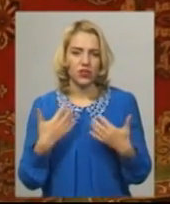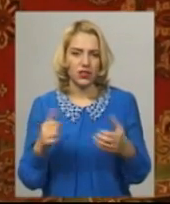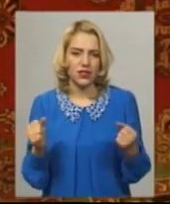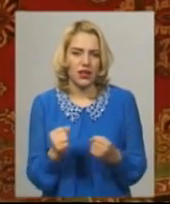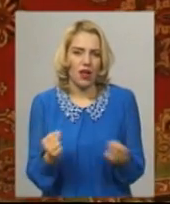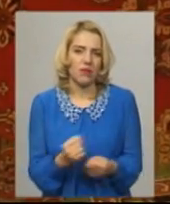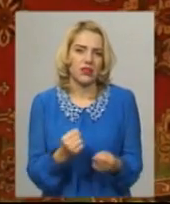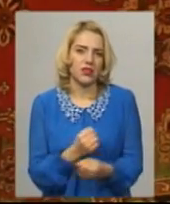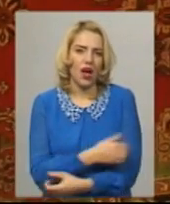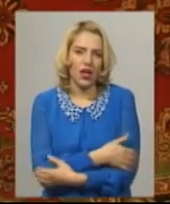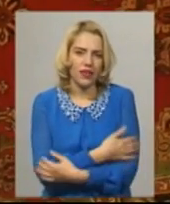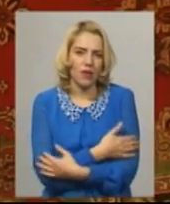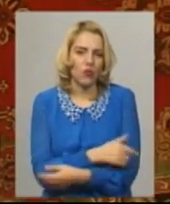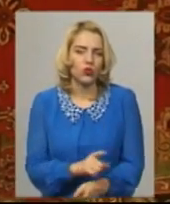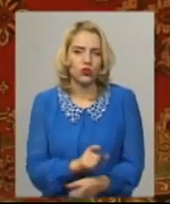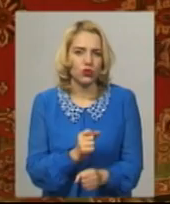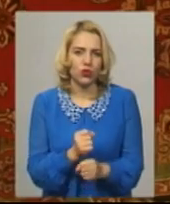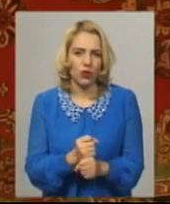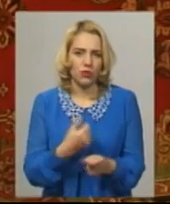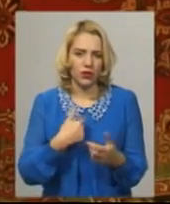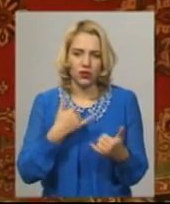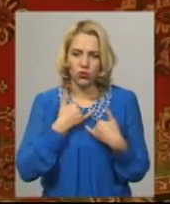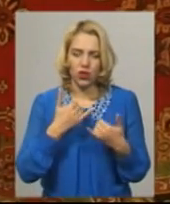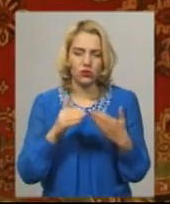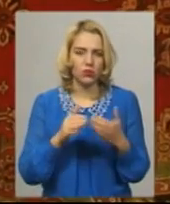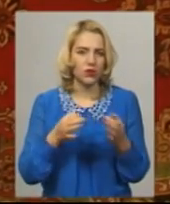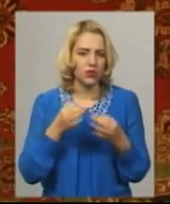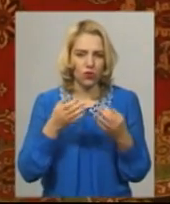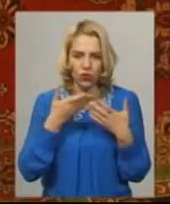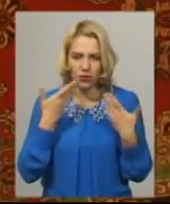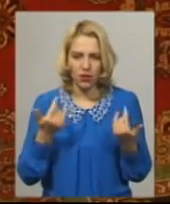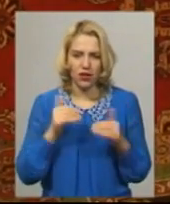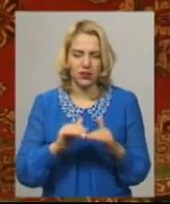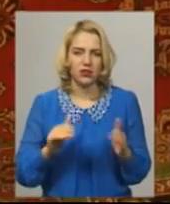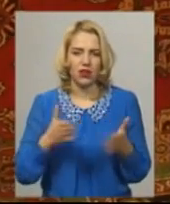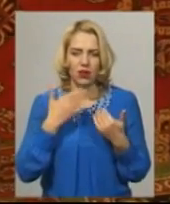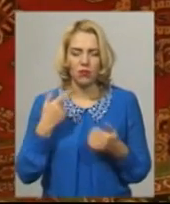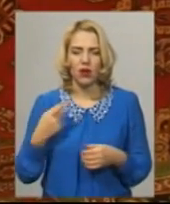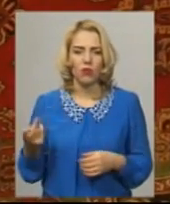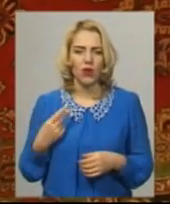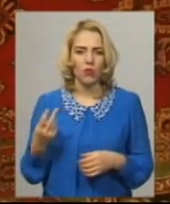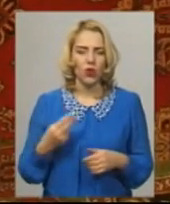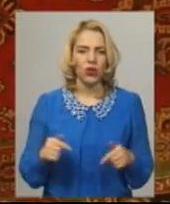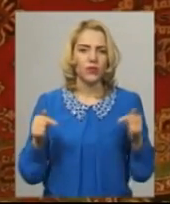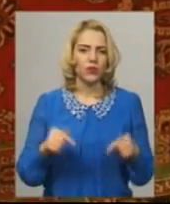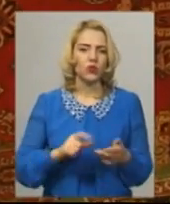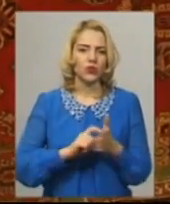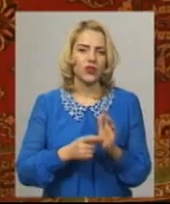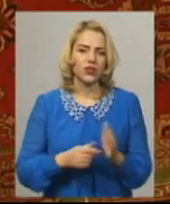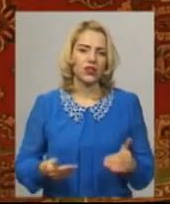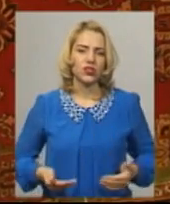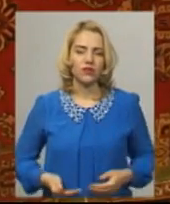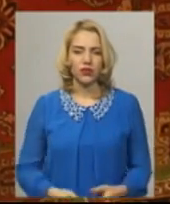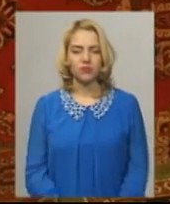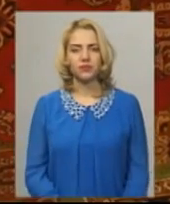І замерзаємо. Що нам робити? У нас немає нікого, дітей немає, нікого немає. Ми обоє тут в